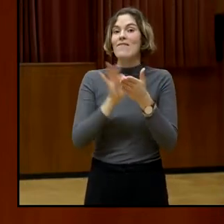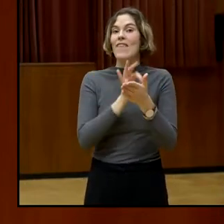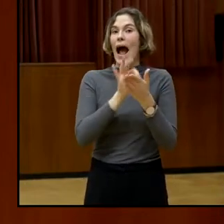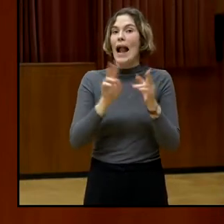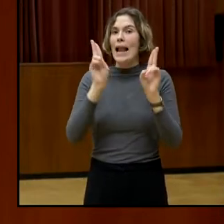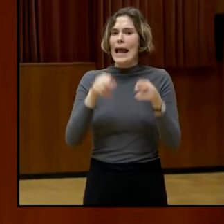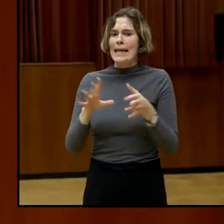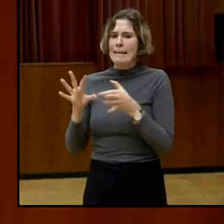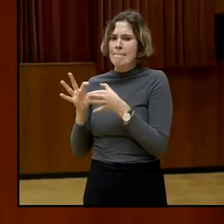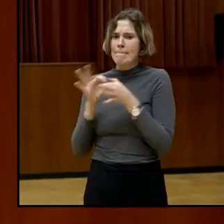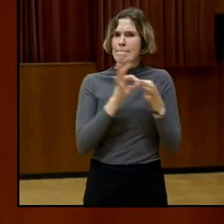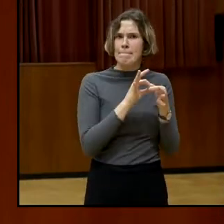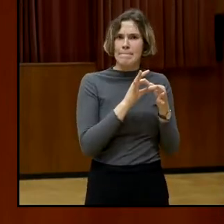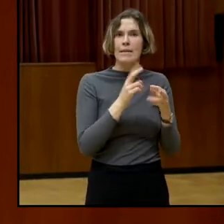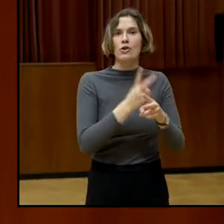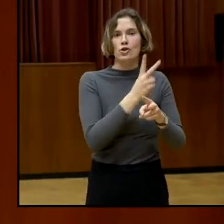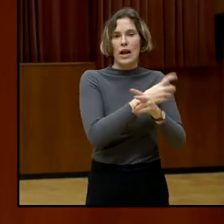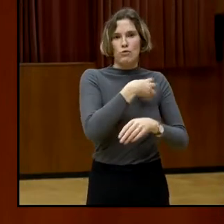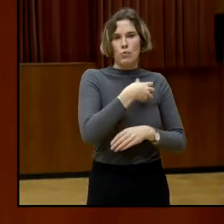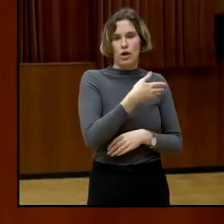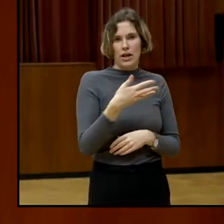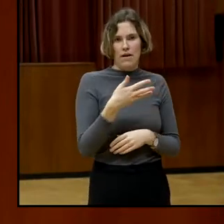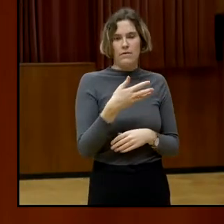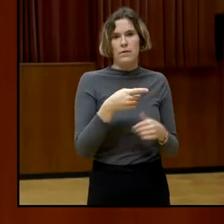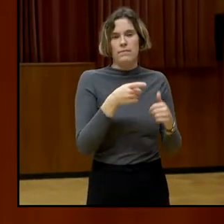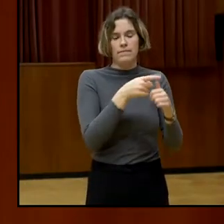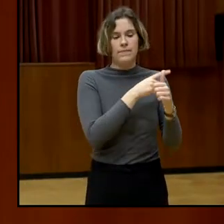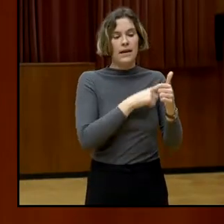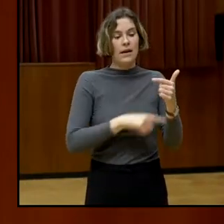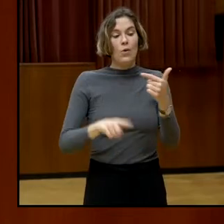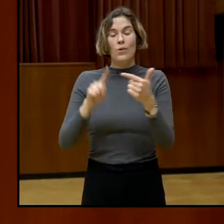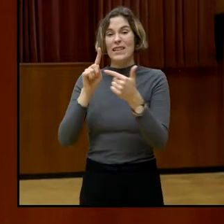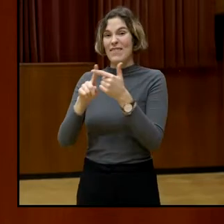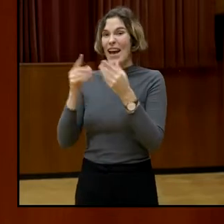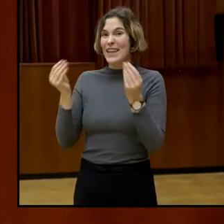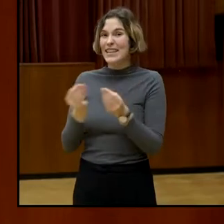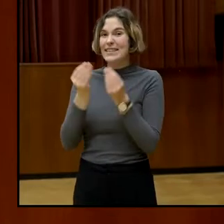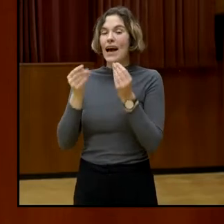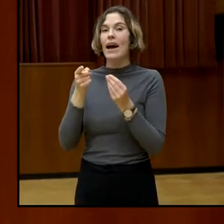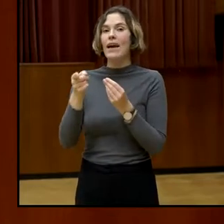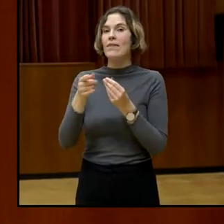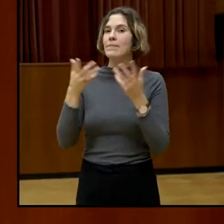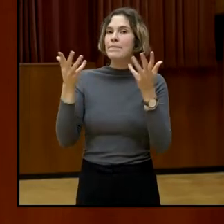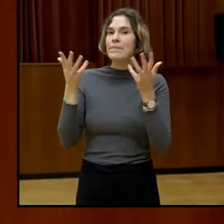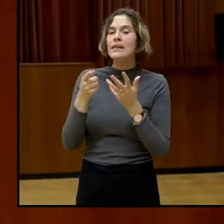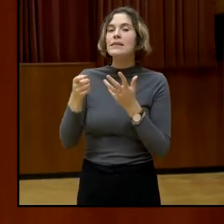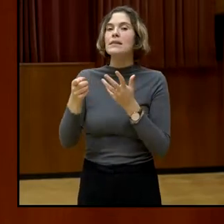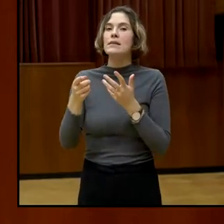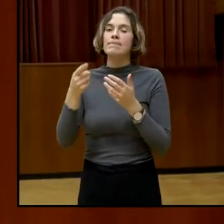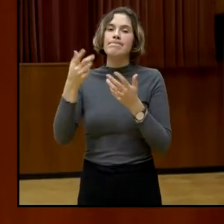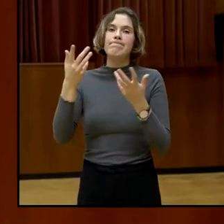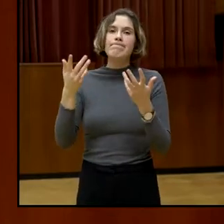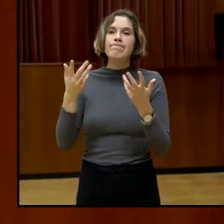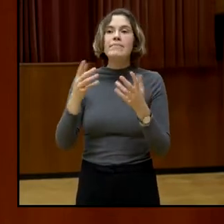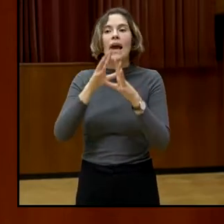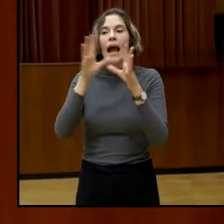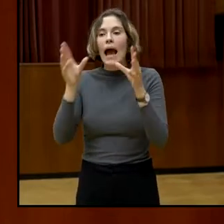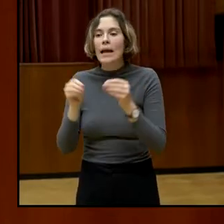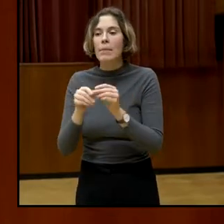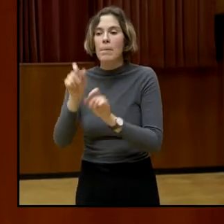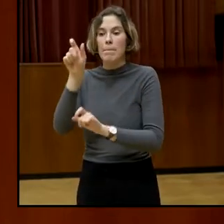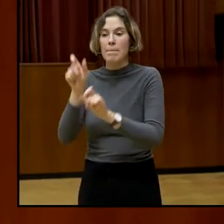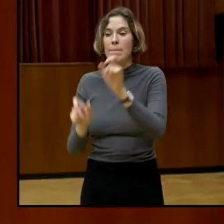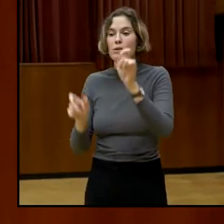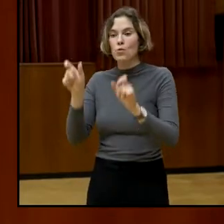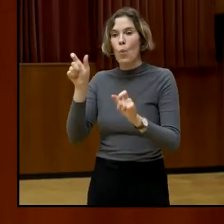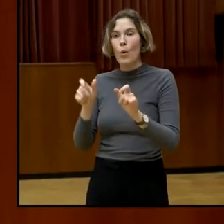Staatsbürgerschaft. Und das zweite sind die extrem hohen rechtlichen und finanziellen Hürden der